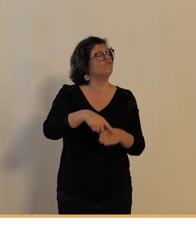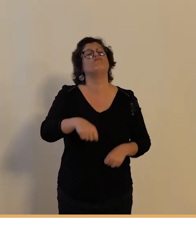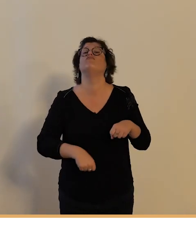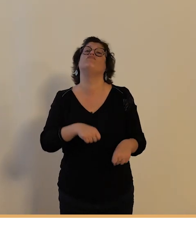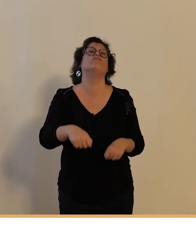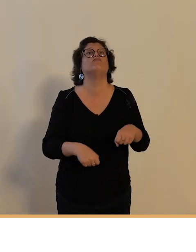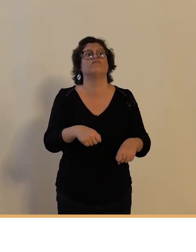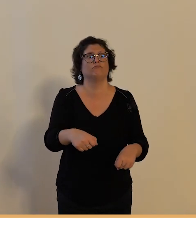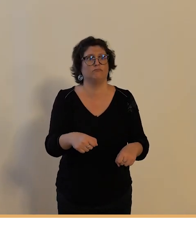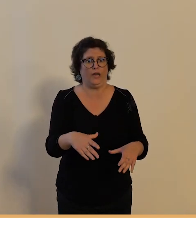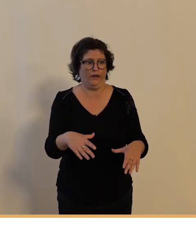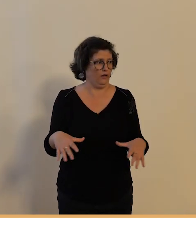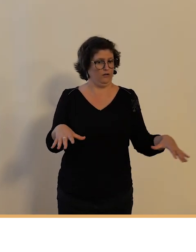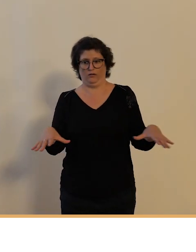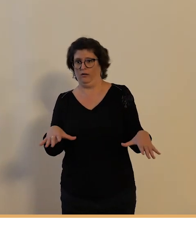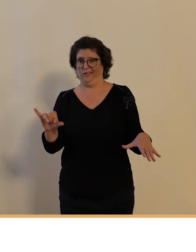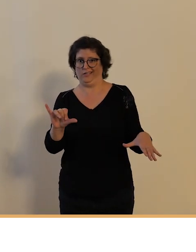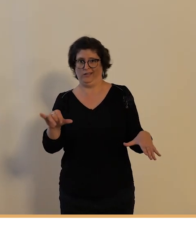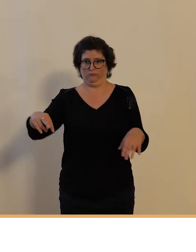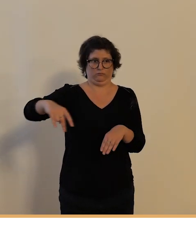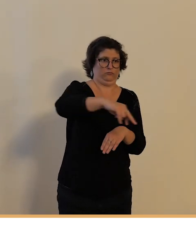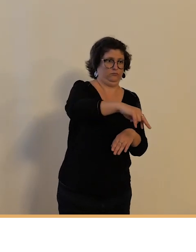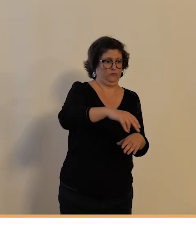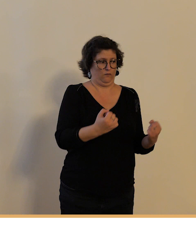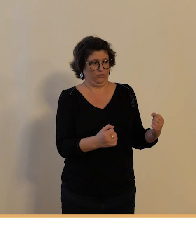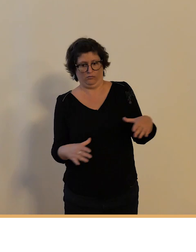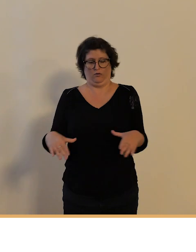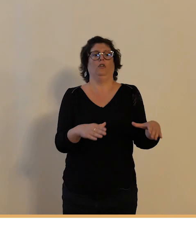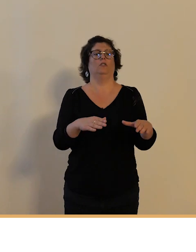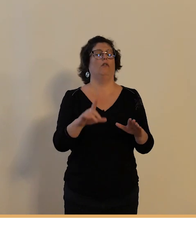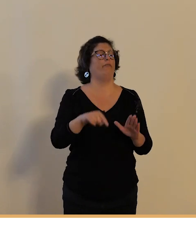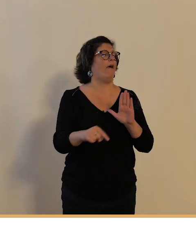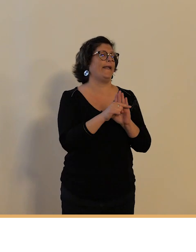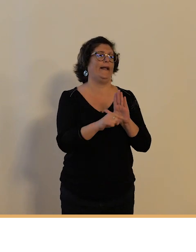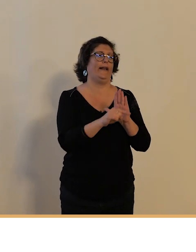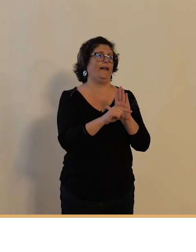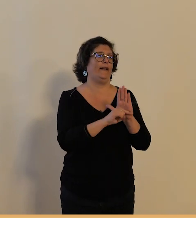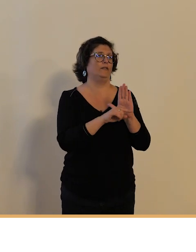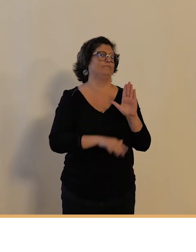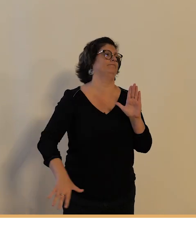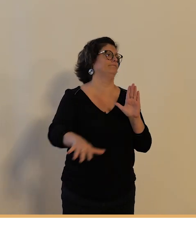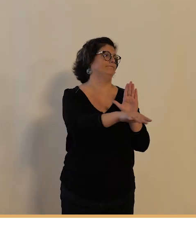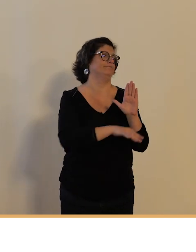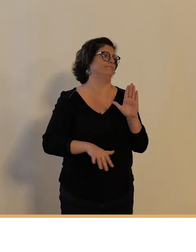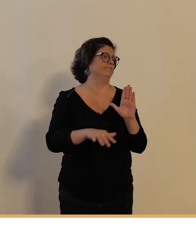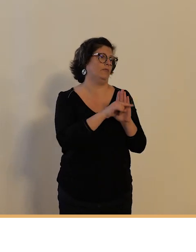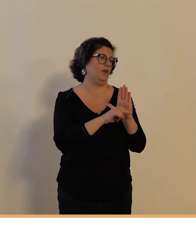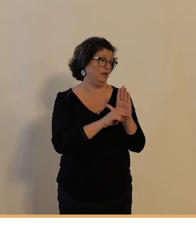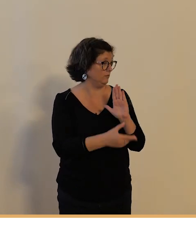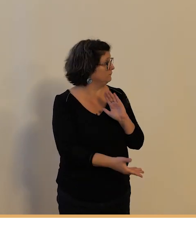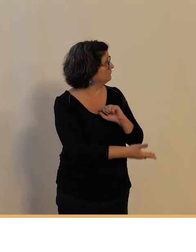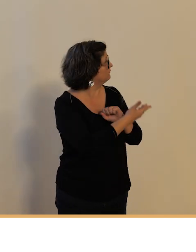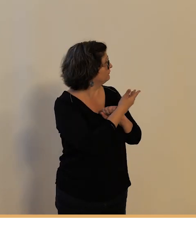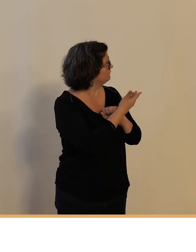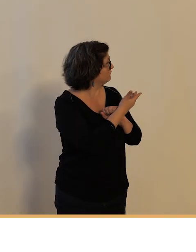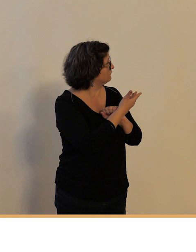spécifique de circulation cette réglementation spécifique de la circulation sur les voies